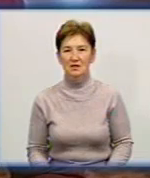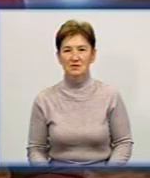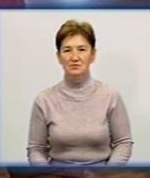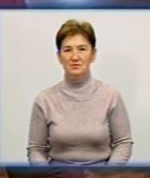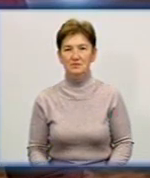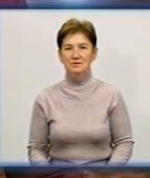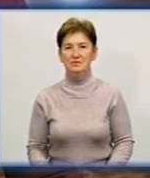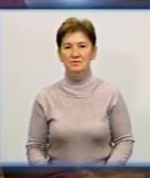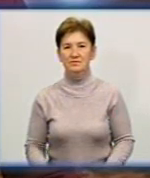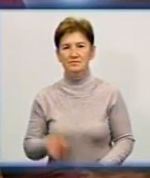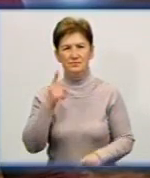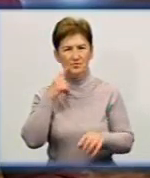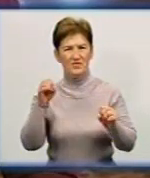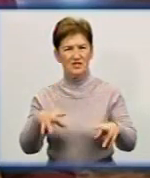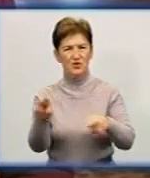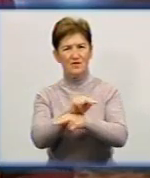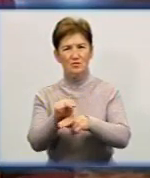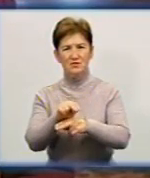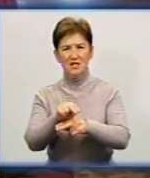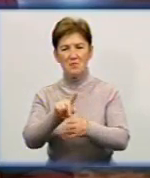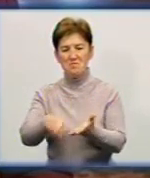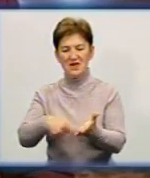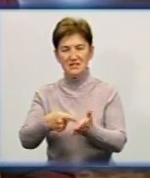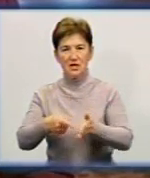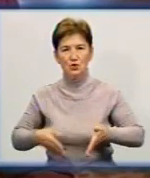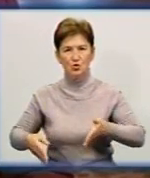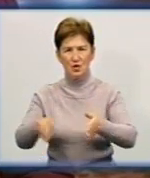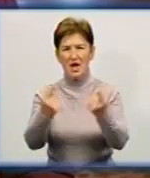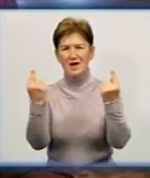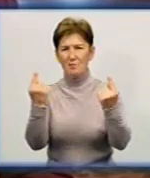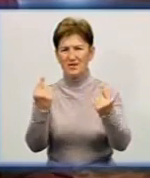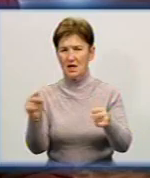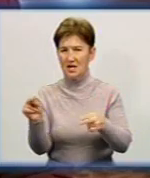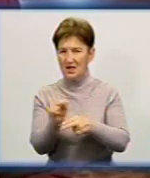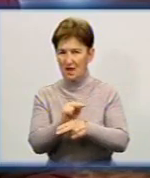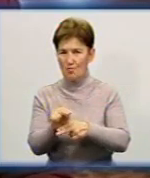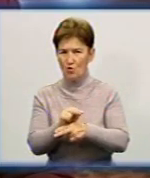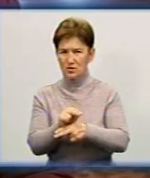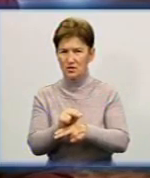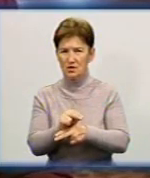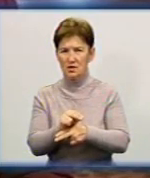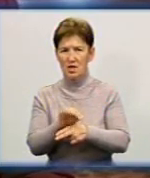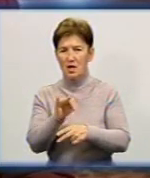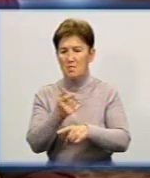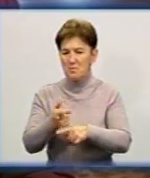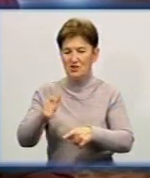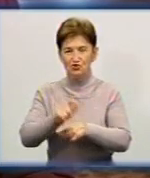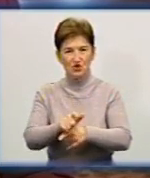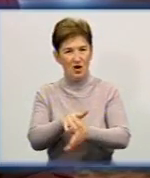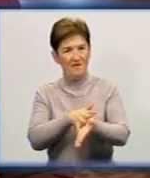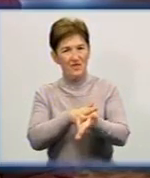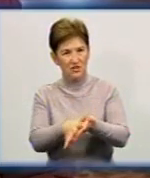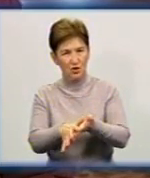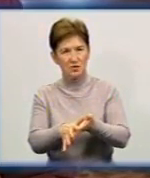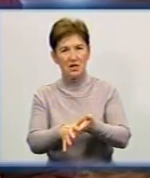В Олександрії вирішили відремонтувати міські дороги на капітальний ремонт. За словами місцевих комунальників, хоч і більше витрат, проте